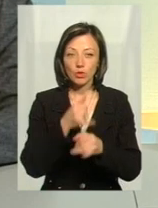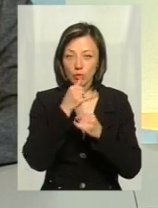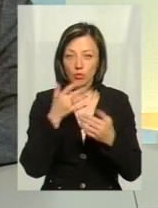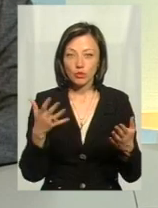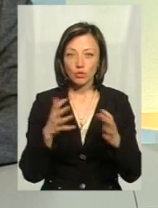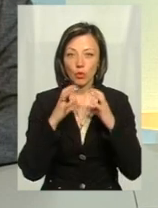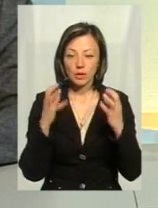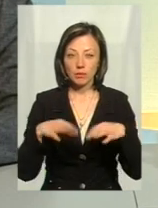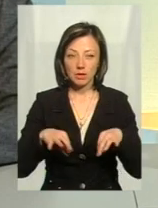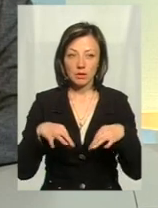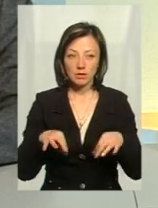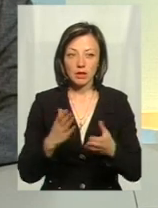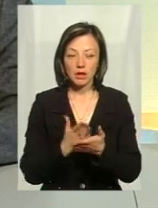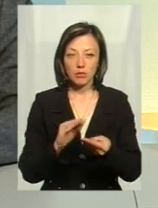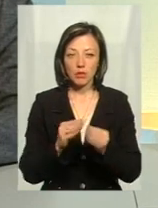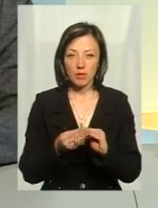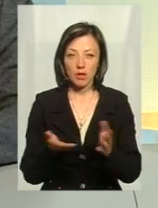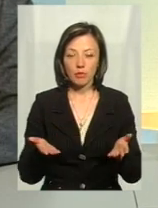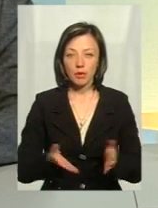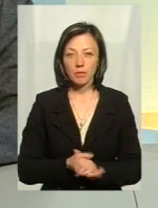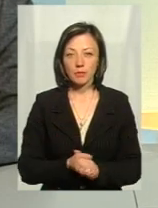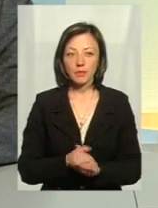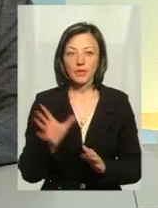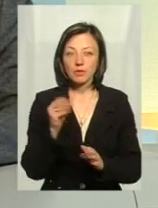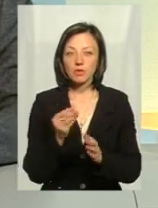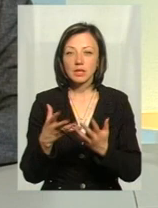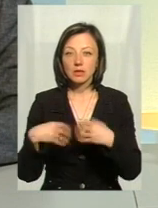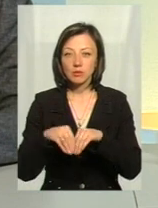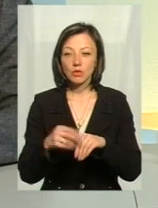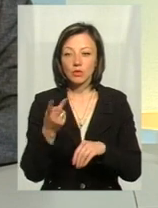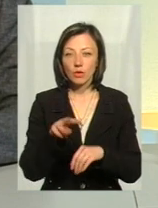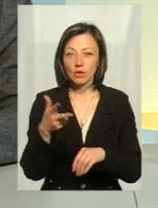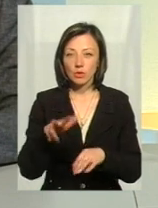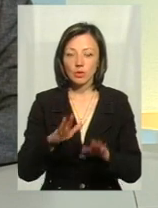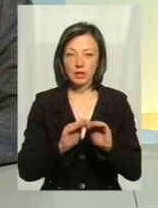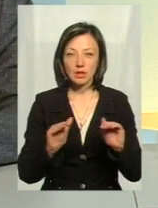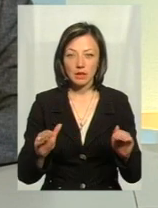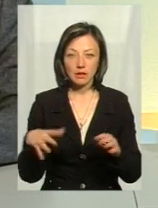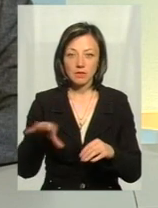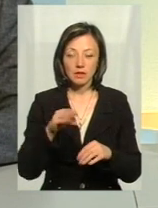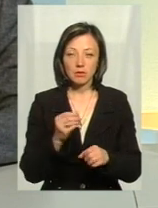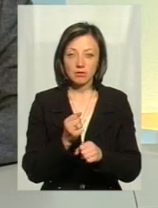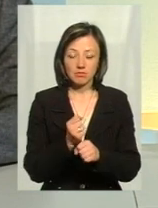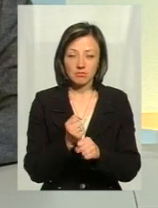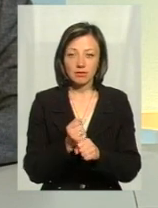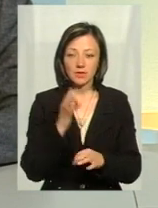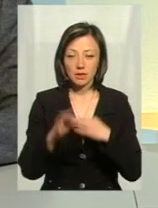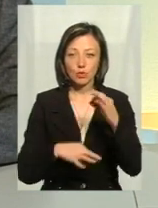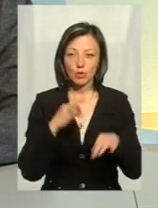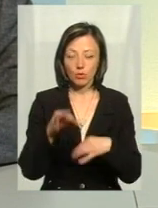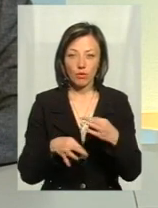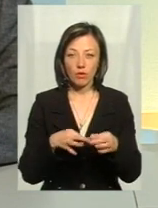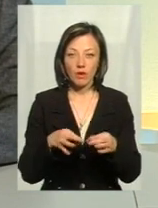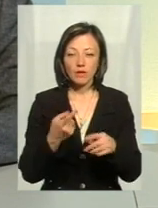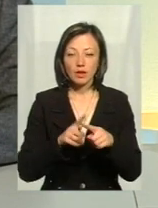може я його утримувати. От є проблема. Все в сім'ю, там в кого ще двоє, троє дітей. Вони працюють цілодобово.